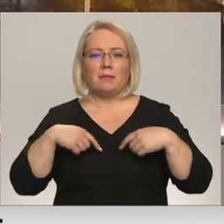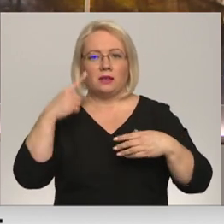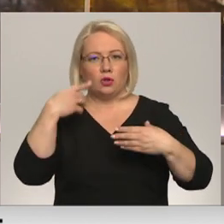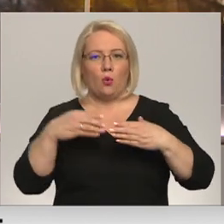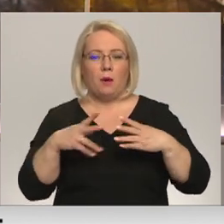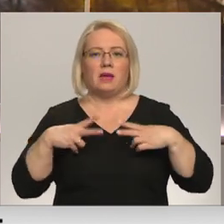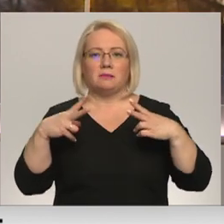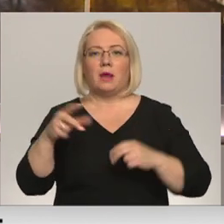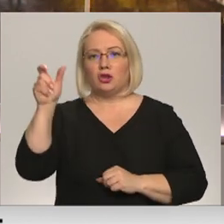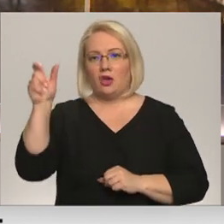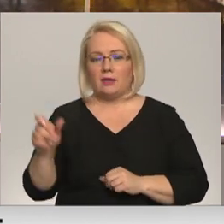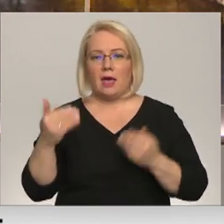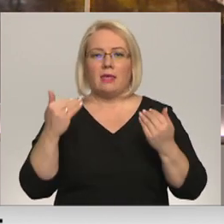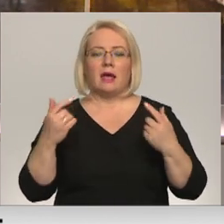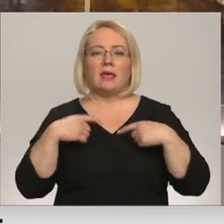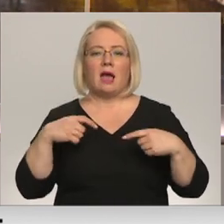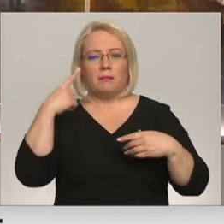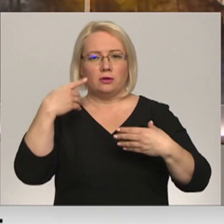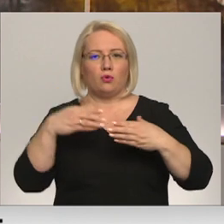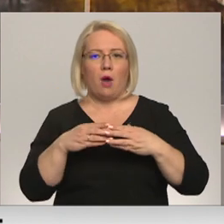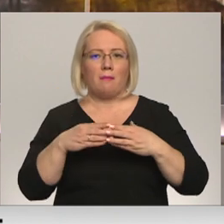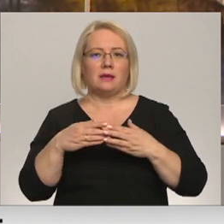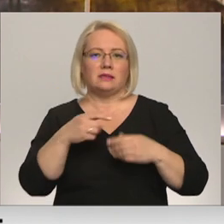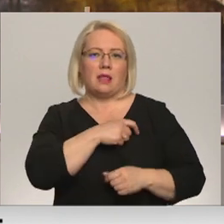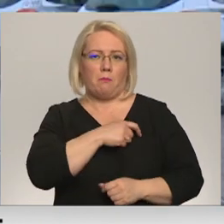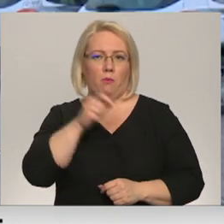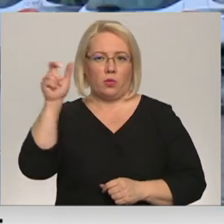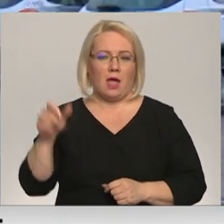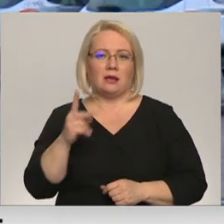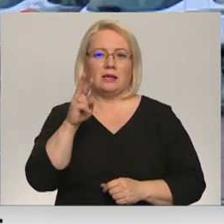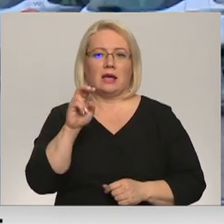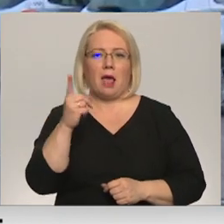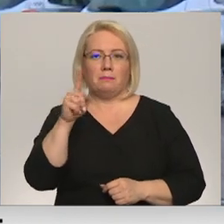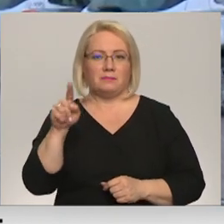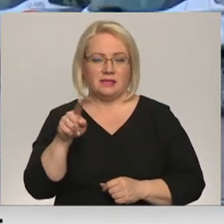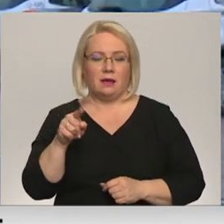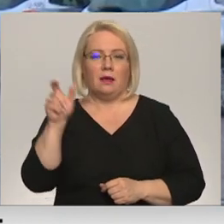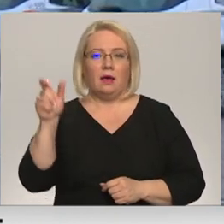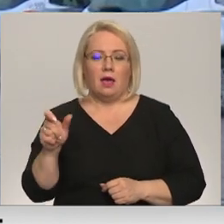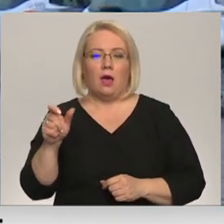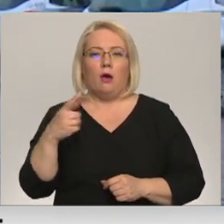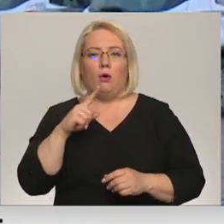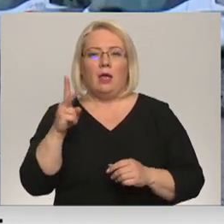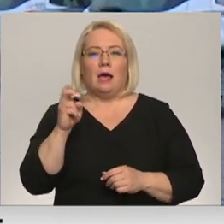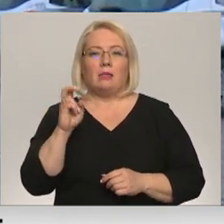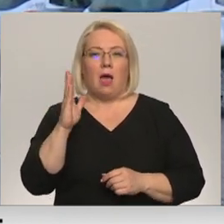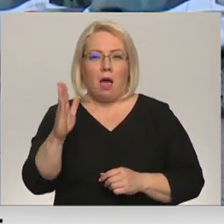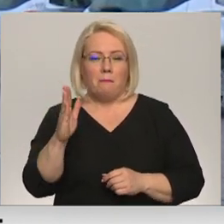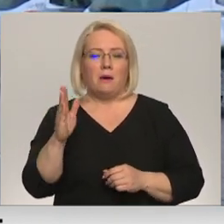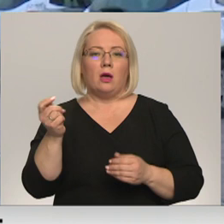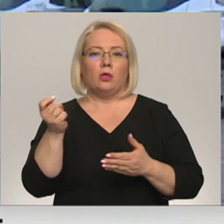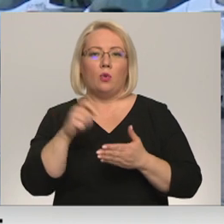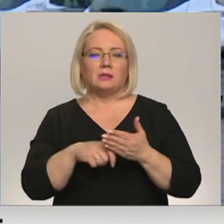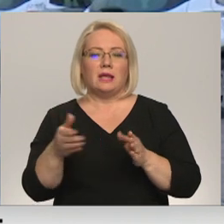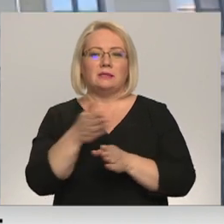priekšsēdētais, tagad Jēkapils novada domas deputāts Aivars Kraps. Korupcijas novēršanas un apkarošanas birojas nostēdzas